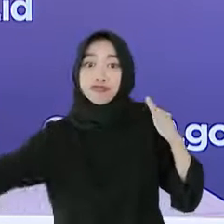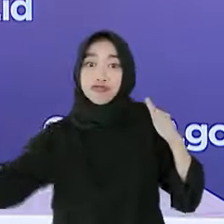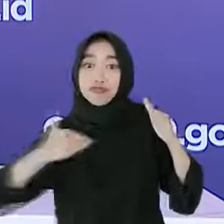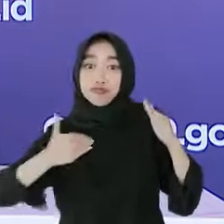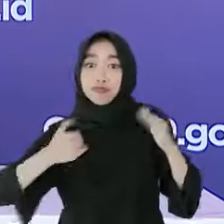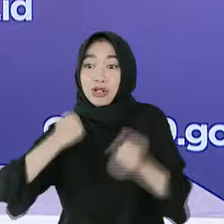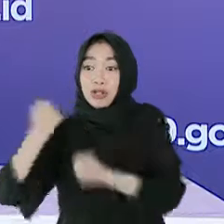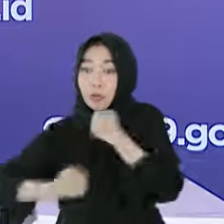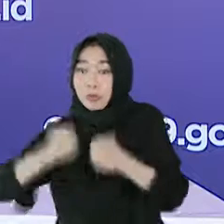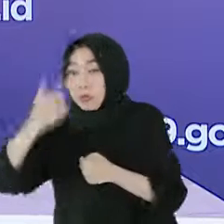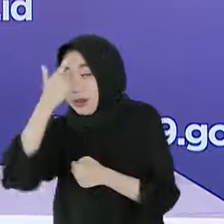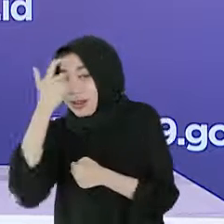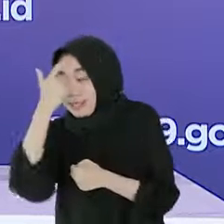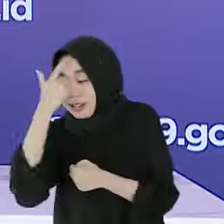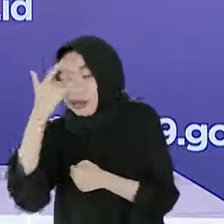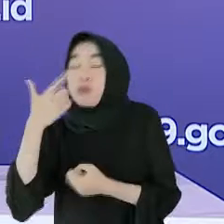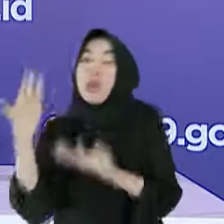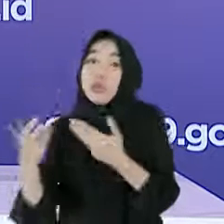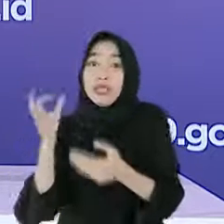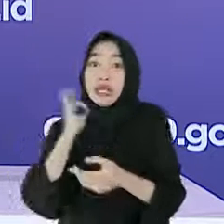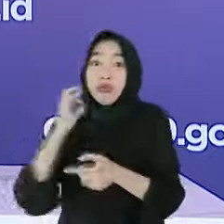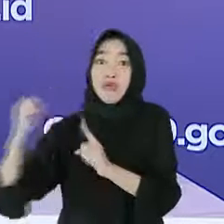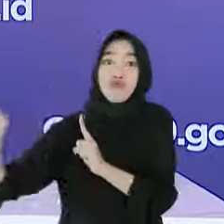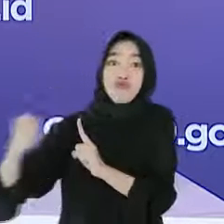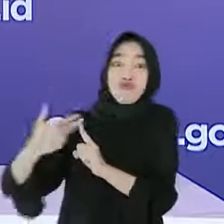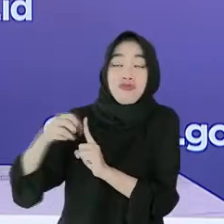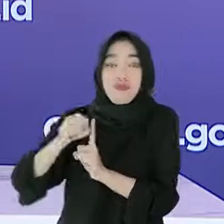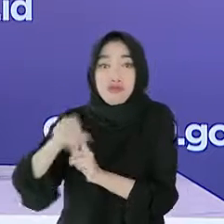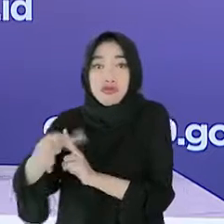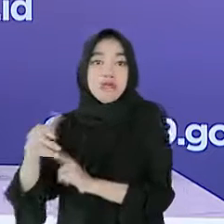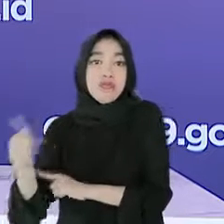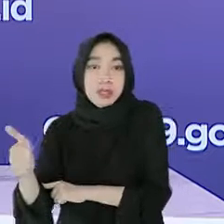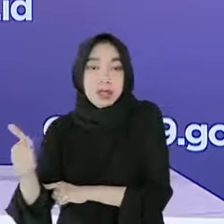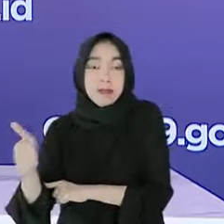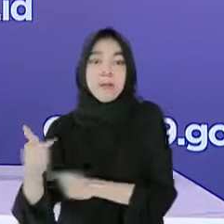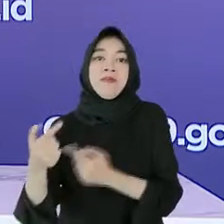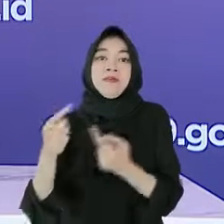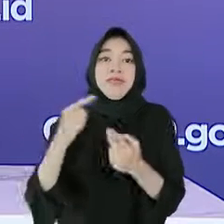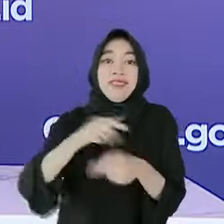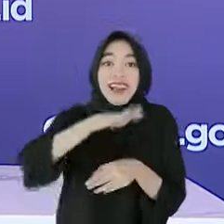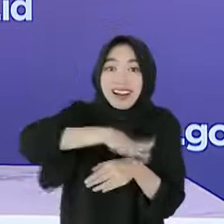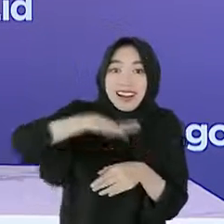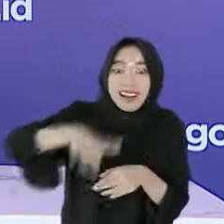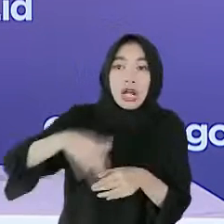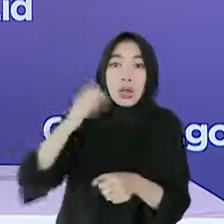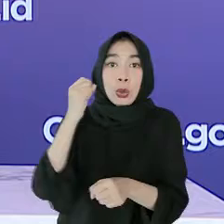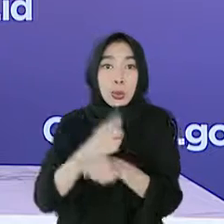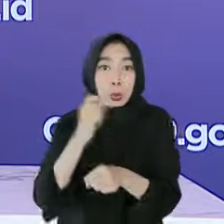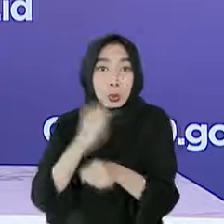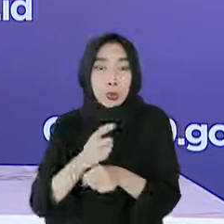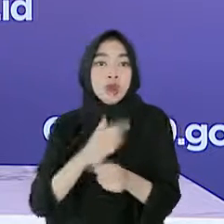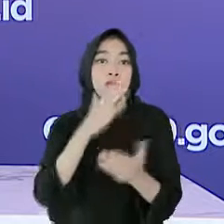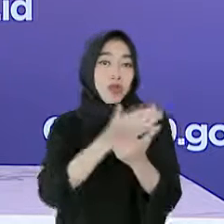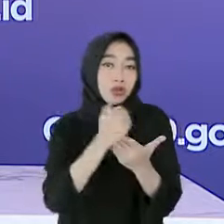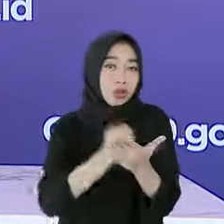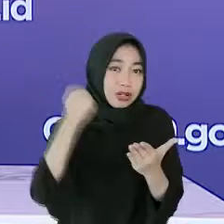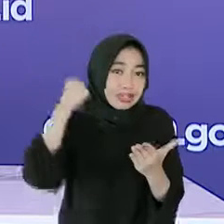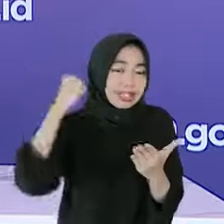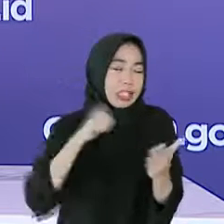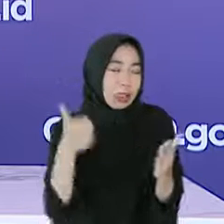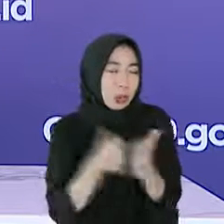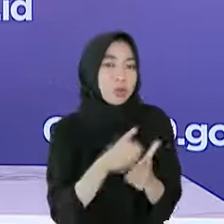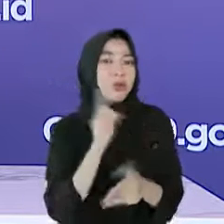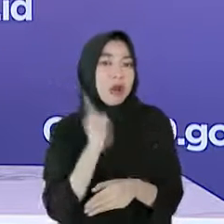kegiatan belajar-mengajar berlangsung. Pastikan siswa dan tenaga pengajar secara disiplin mematuhi protokol